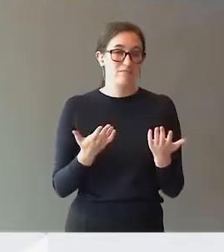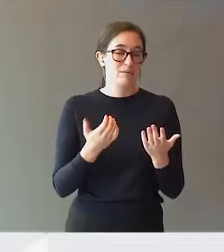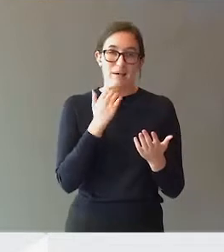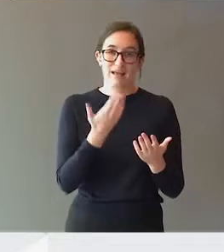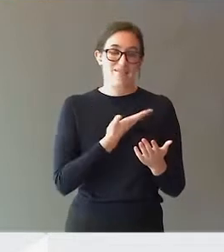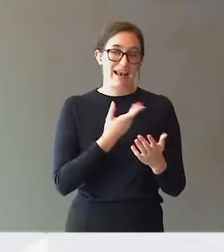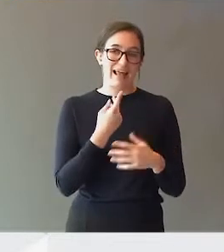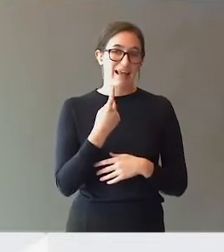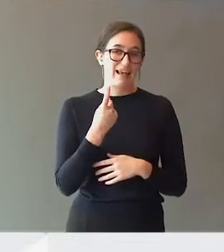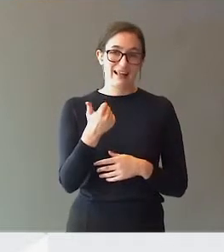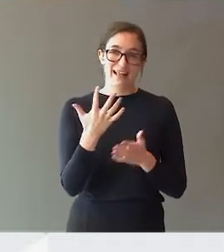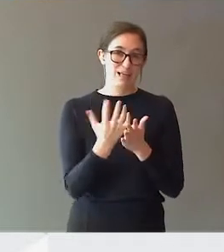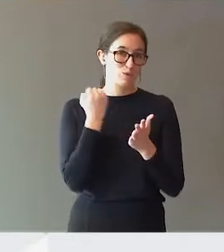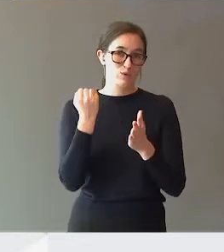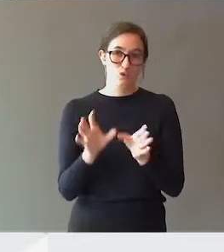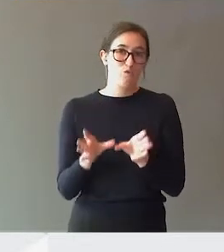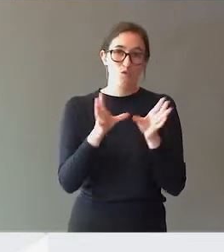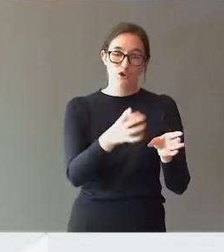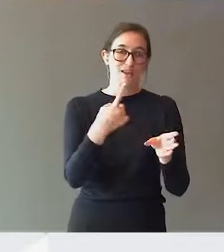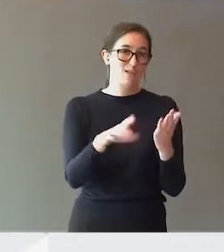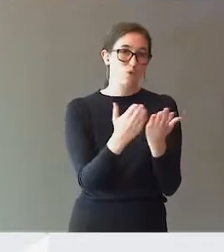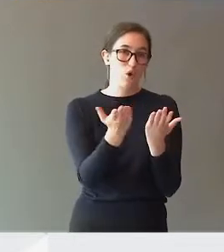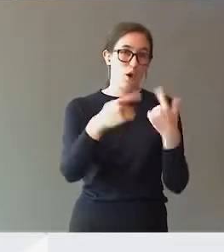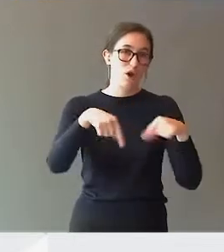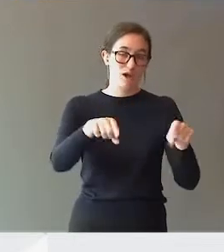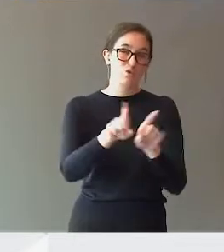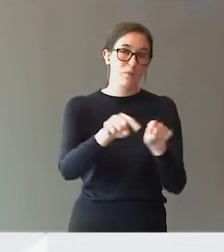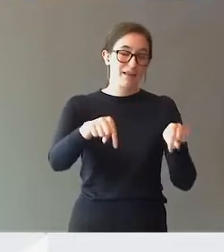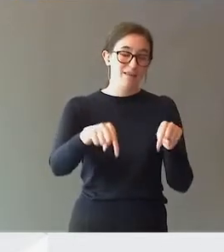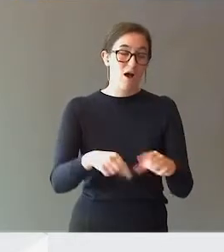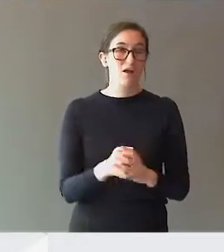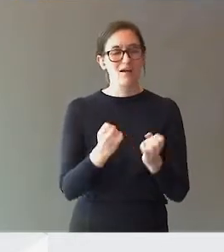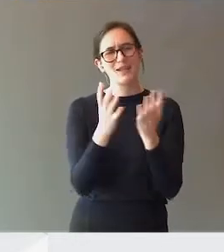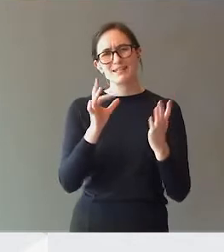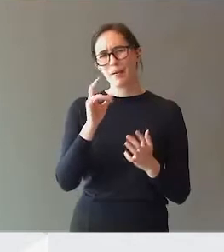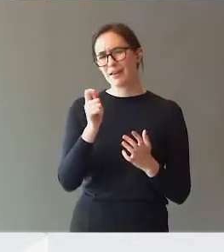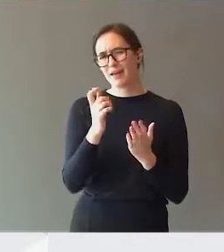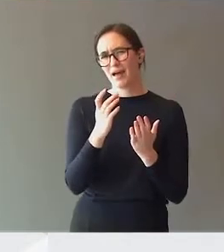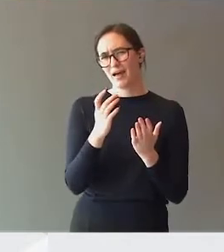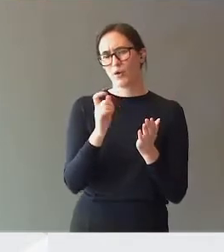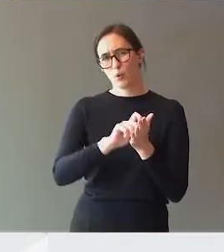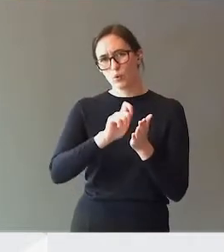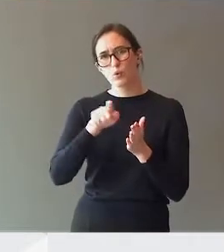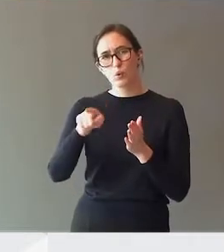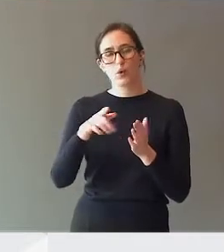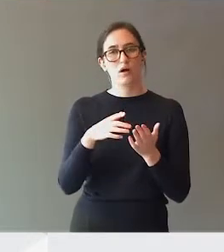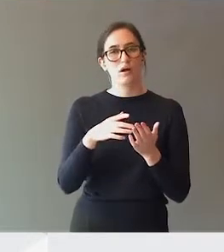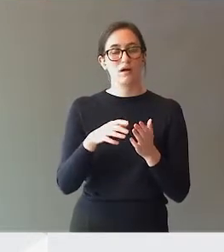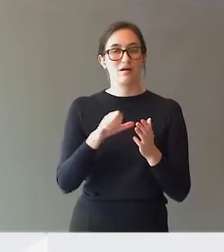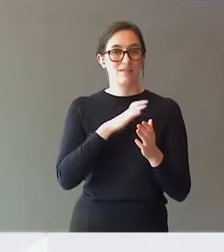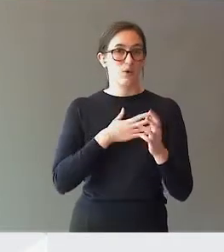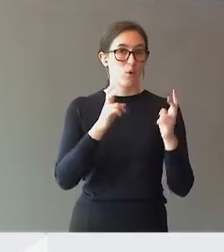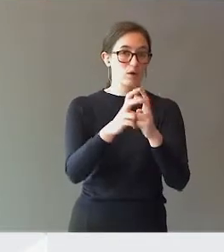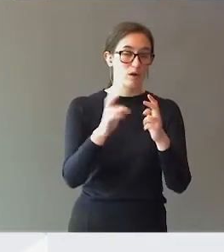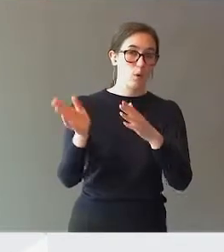barnehage, sånn som det er i dag. Og organiseringen til de fleste PP-kontorene med fast kontaktordninger inn mot barnehage og skole